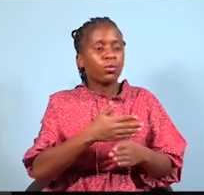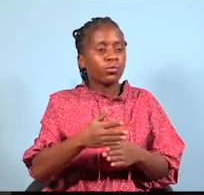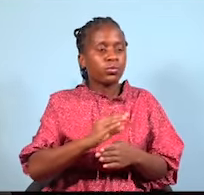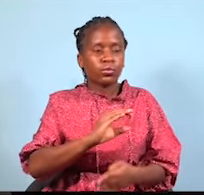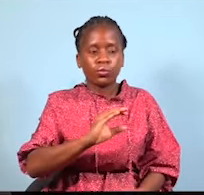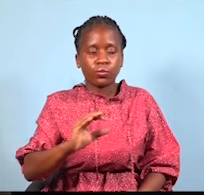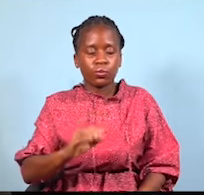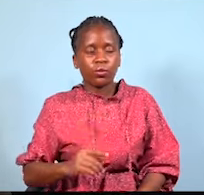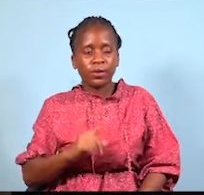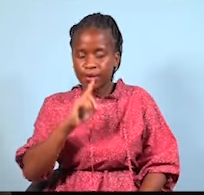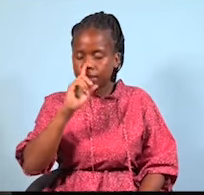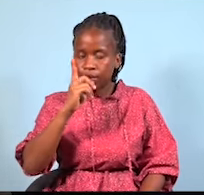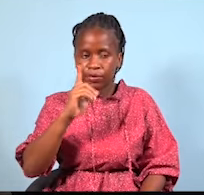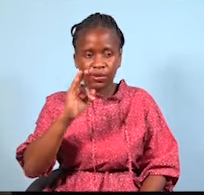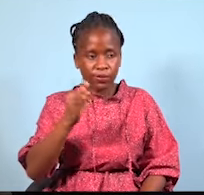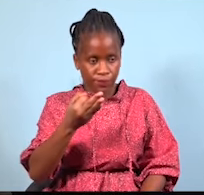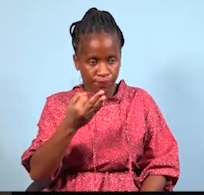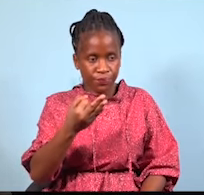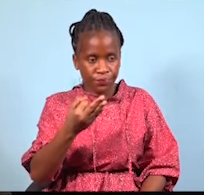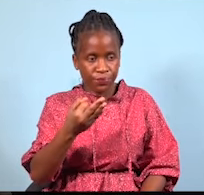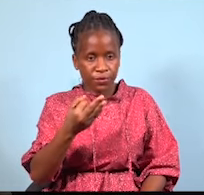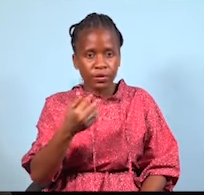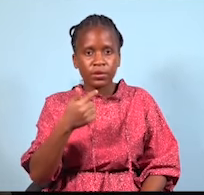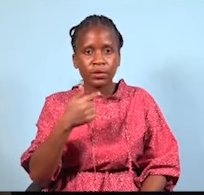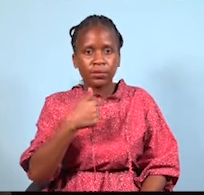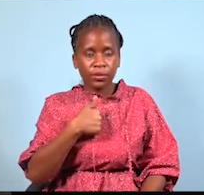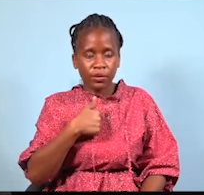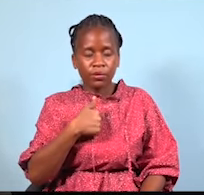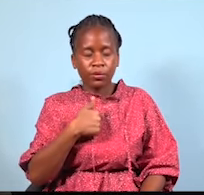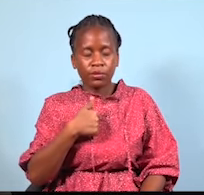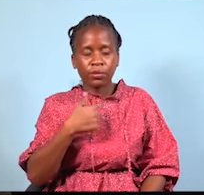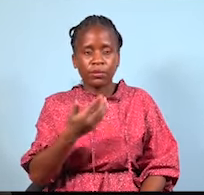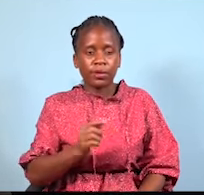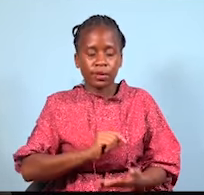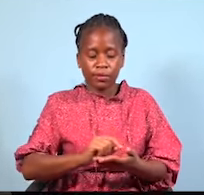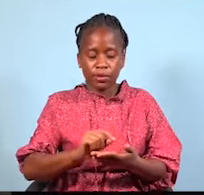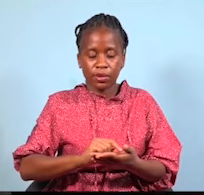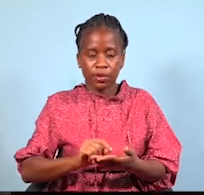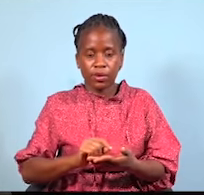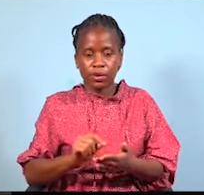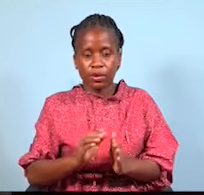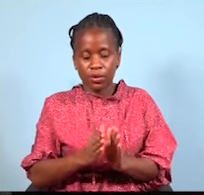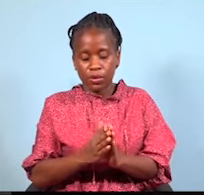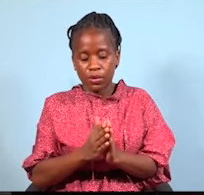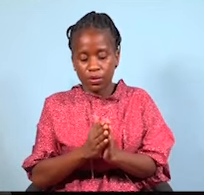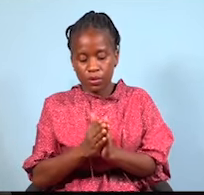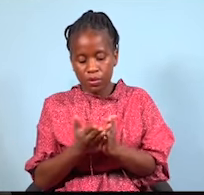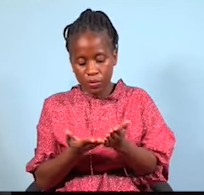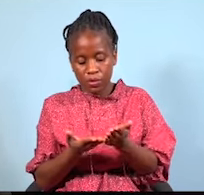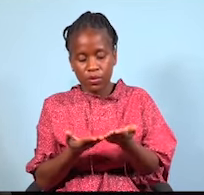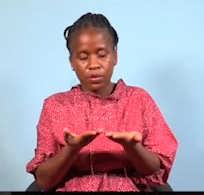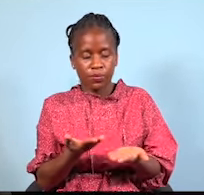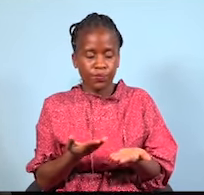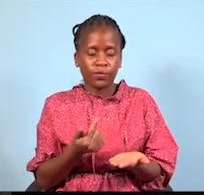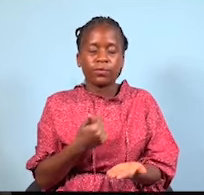mimi kuna kitabu nimeandika, wata nzani isuwa somagi sana. Yeah. Mba mito. Lakini kunji